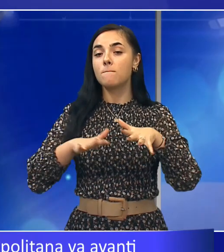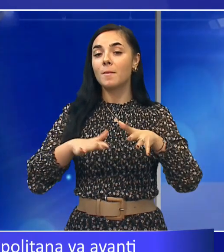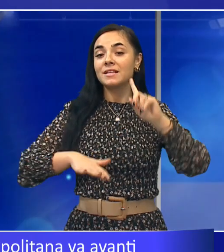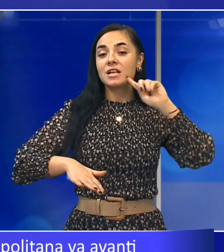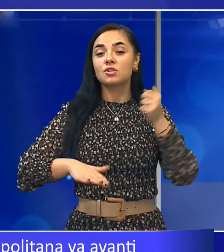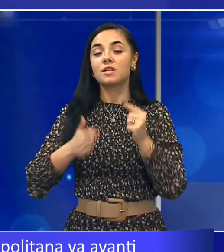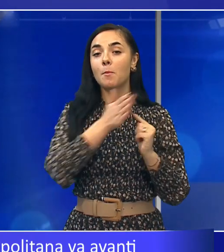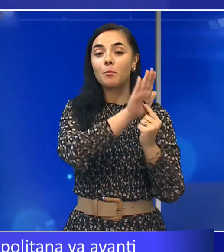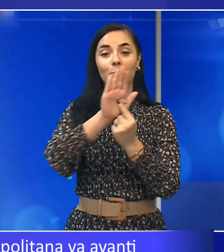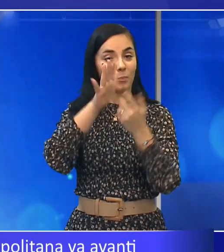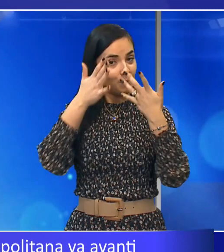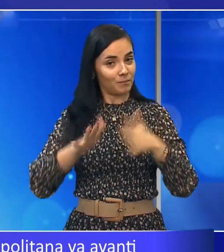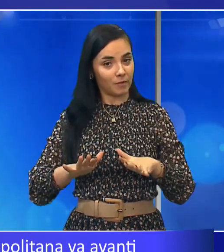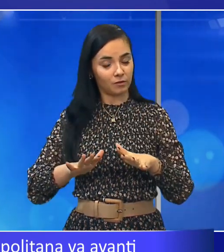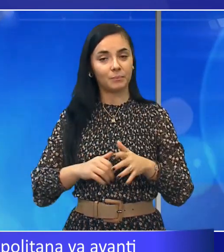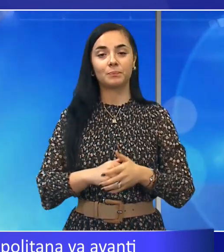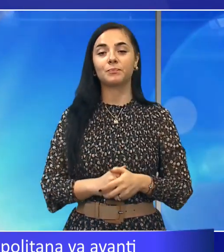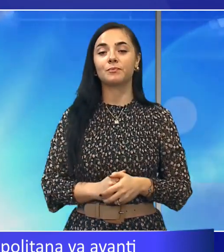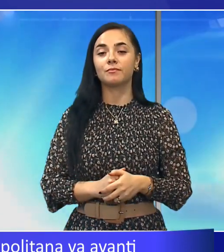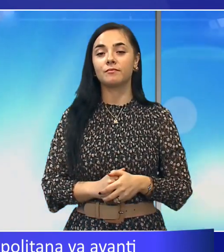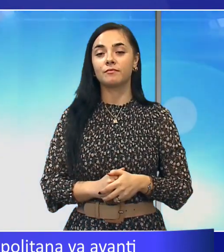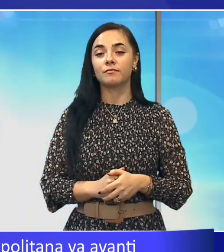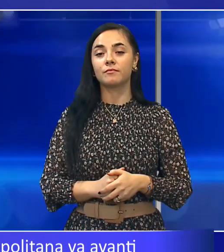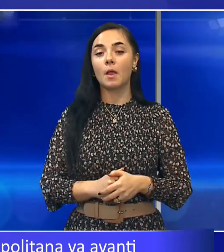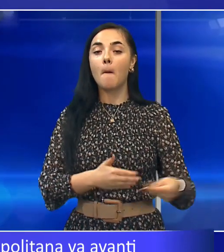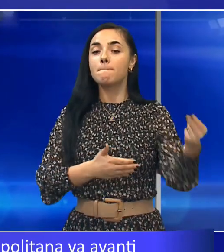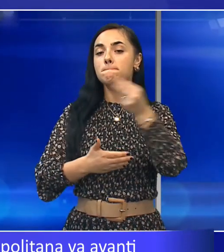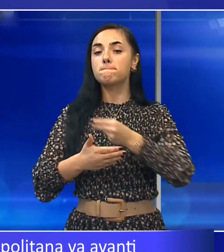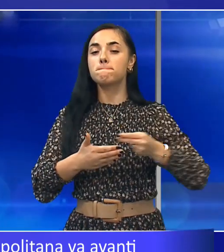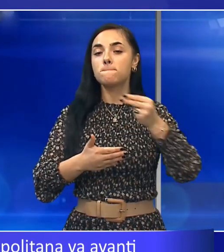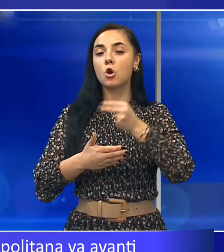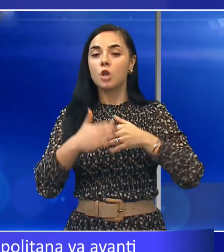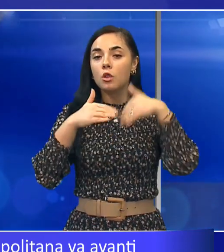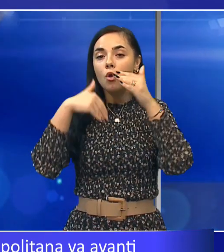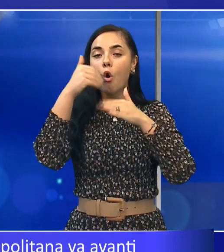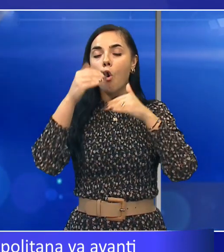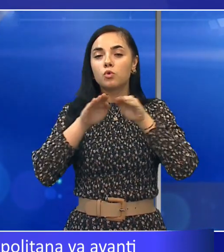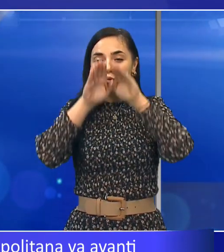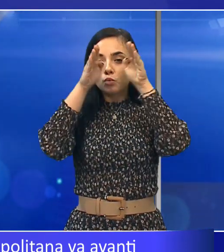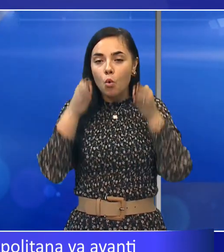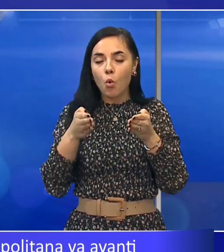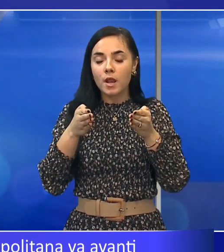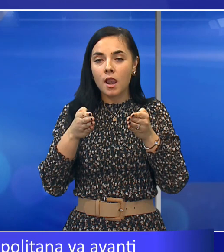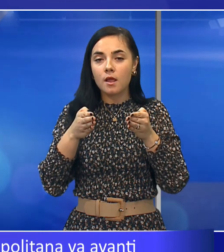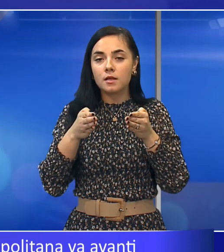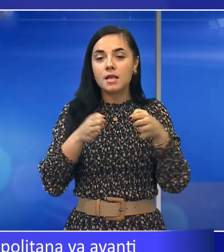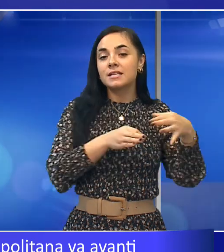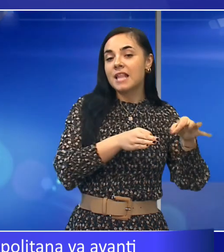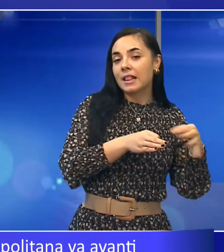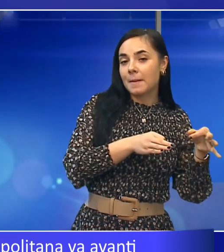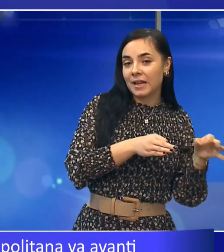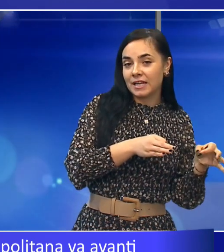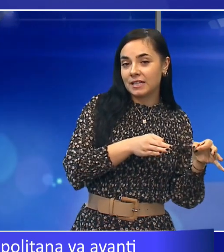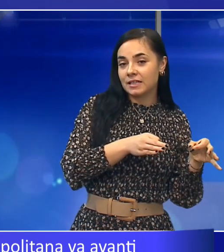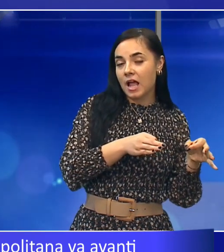sostenibile. All'interno ha inserito la costruzione del tunnel tra Santa